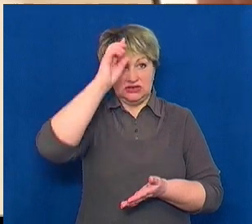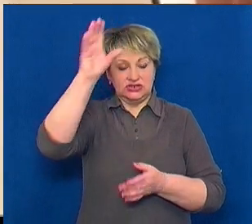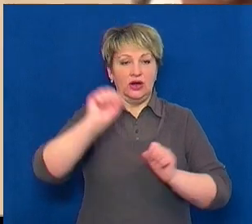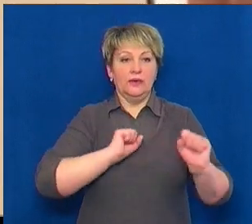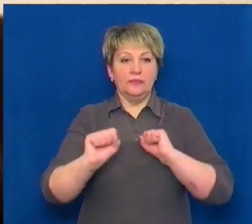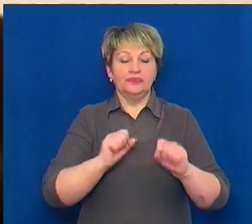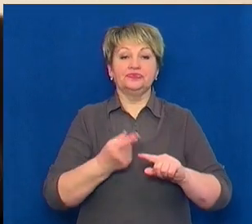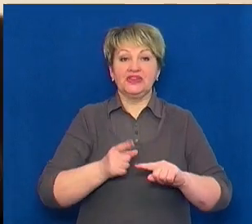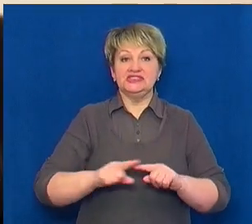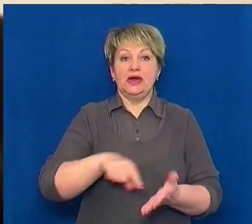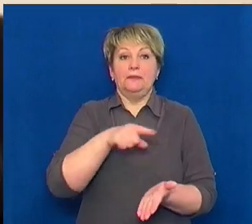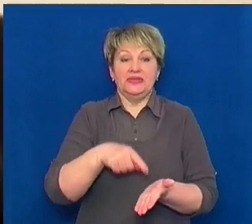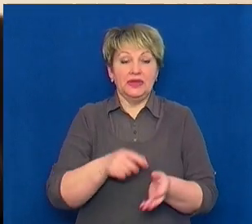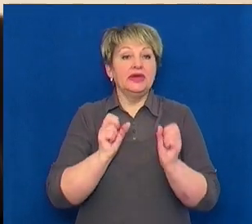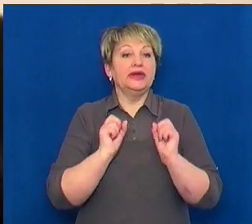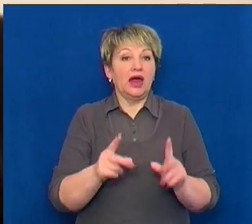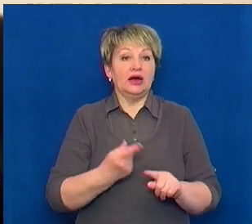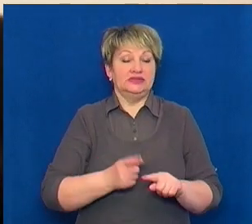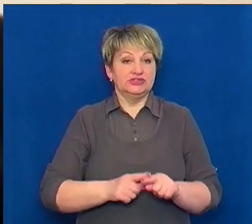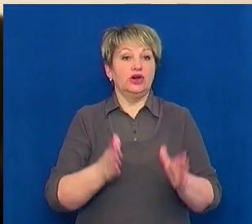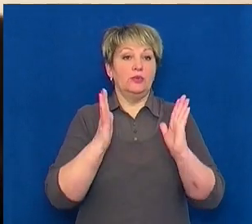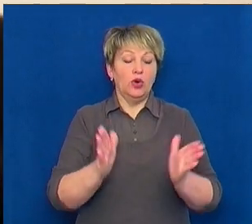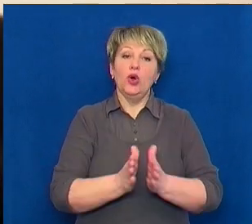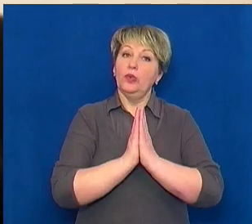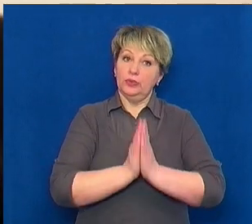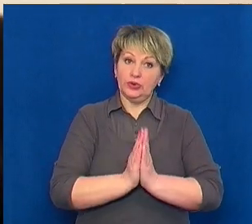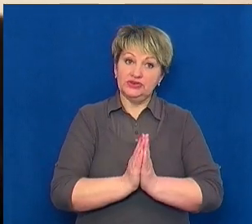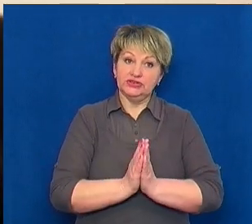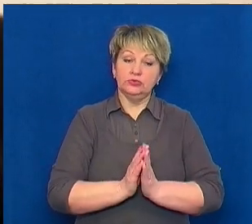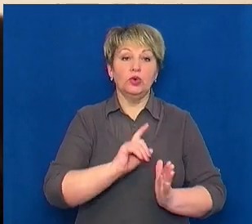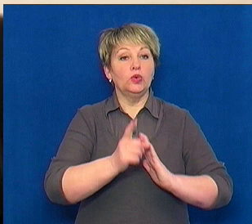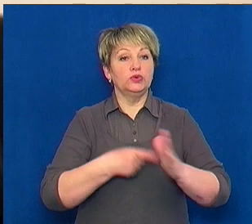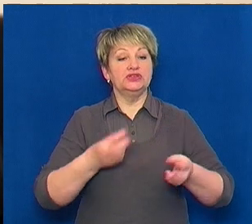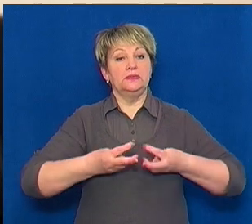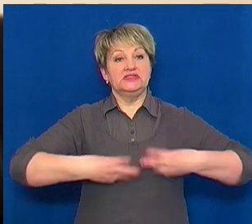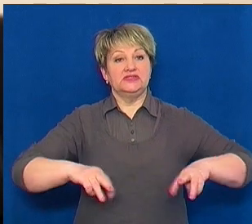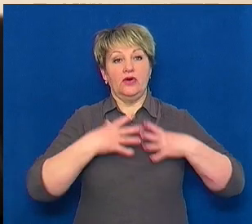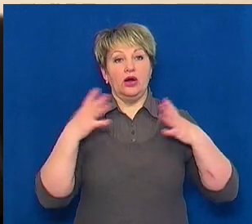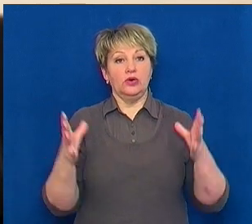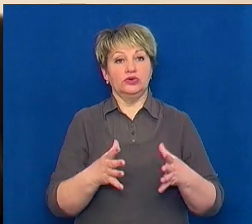Оце питання, як воно буде, ми і просимо утрясти на Міністерство охорони здоров'я.